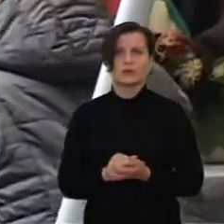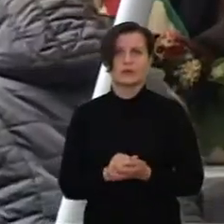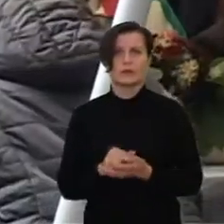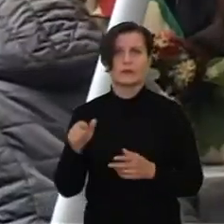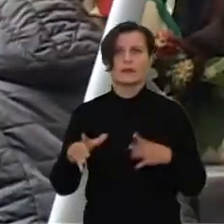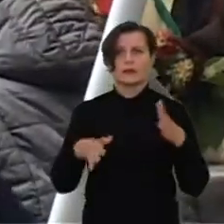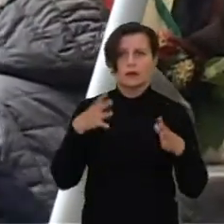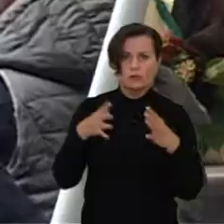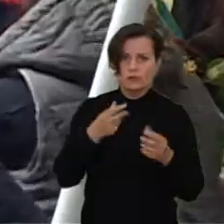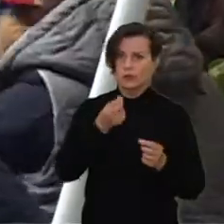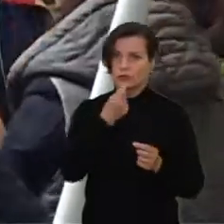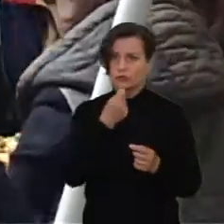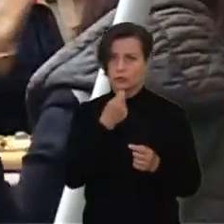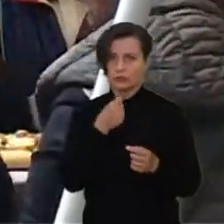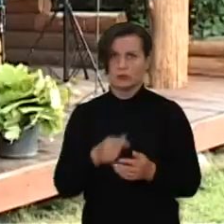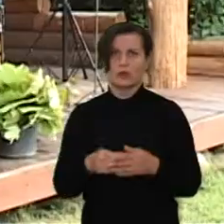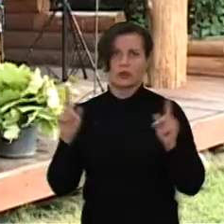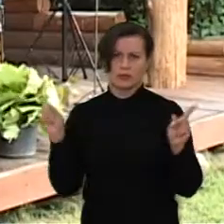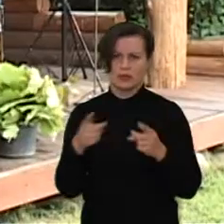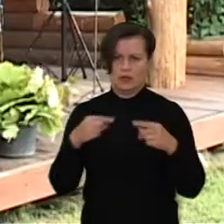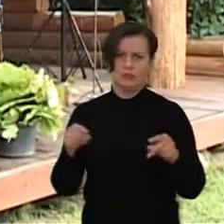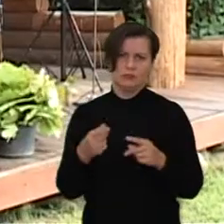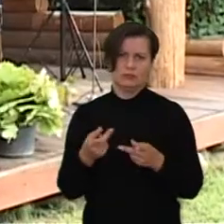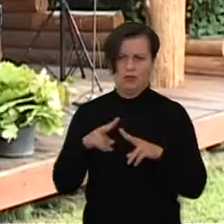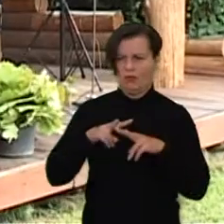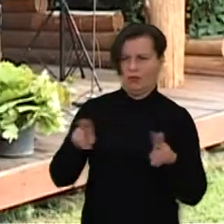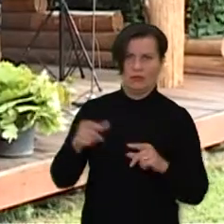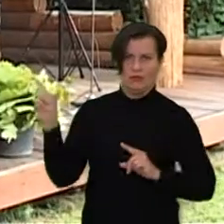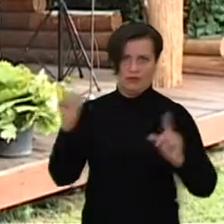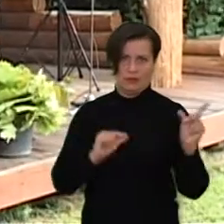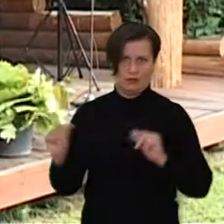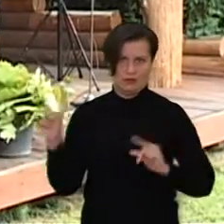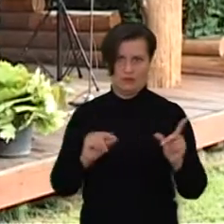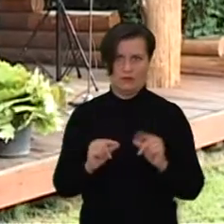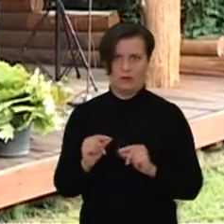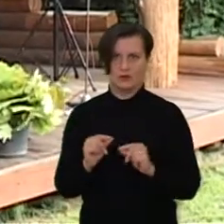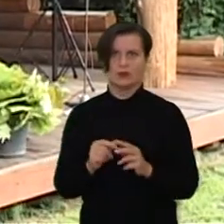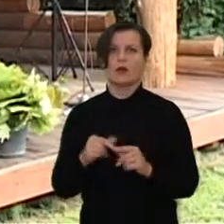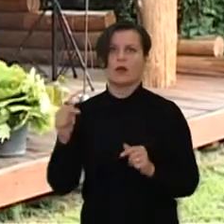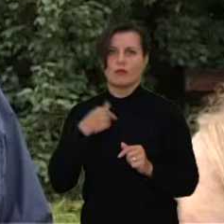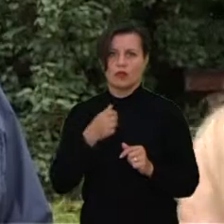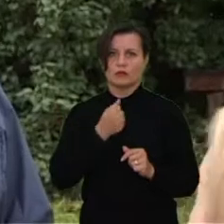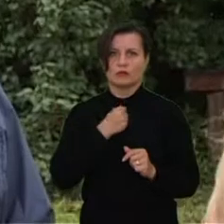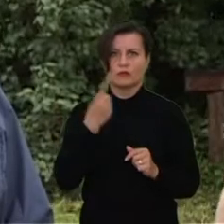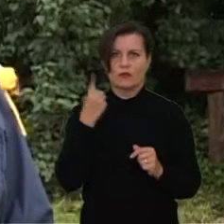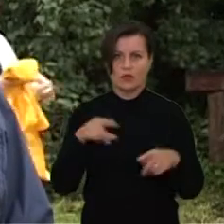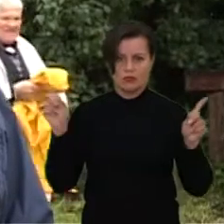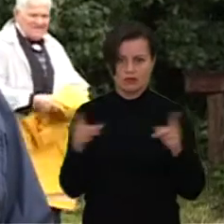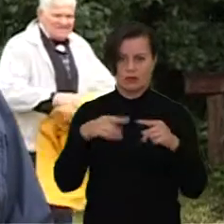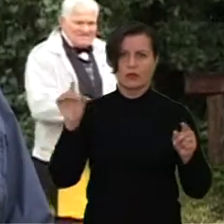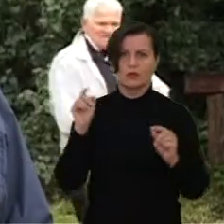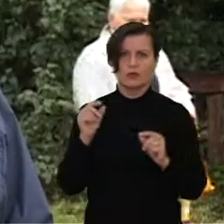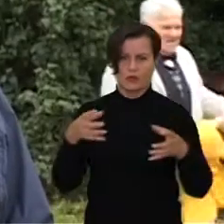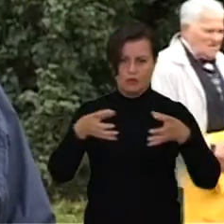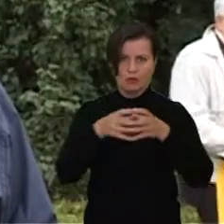šiuo tos kaip ir repeticija truputėlė. Nu, tai dainu tos kaip ir festivalis būna. Nu, tai kolektyva, tai mes turim savo vieną gąją. Reiškia,